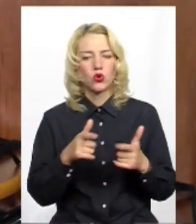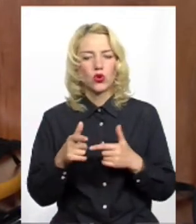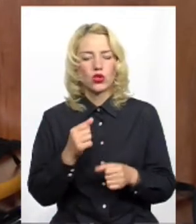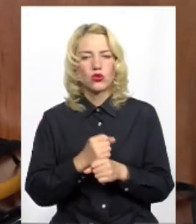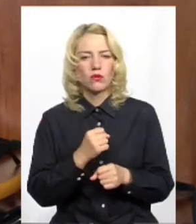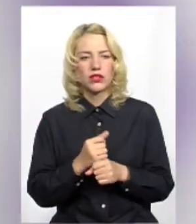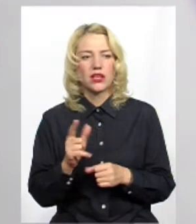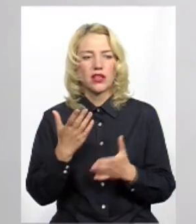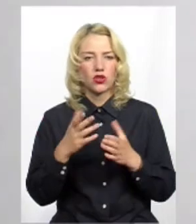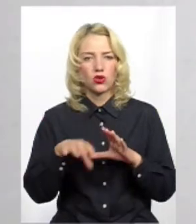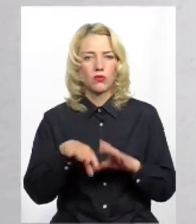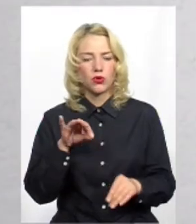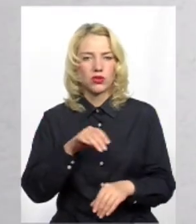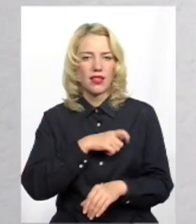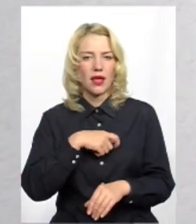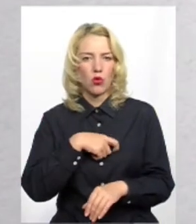його оберуть депутатом.